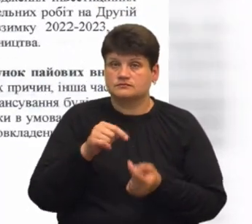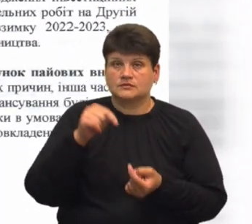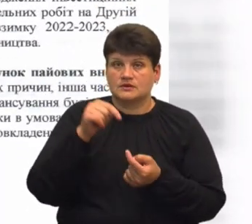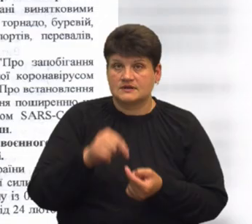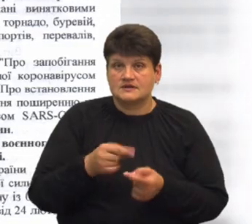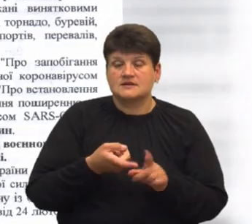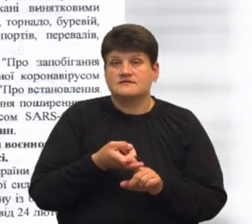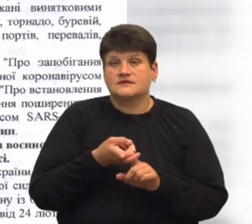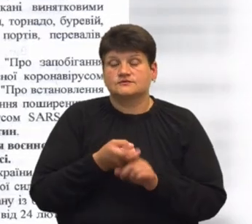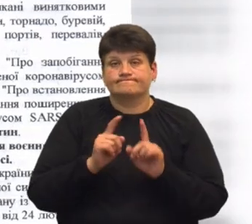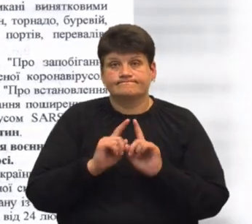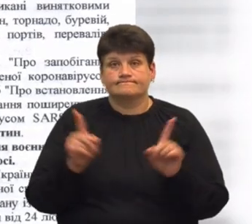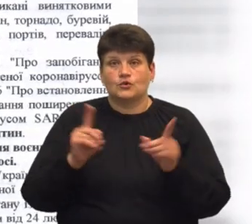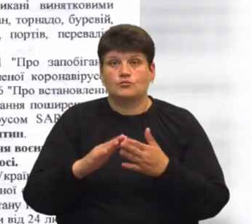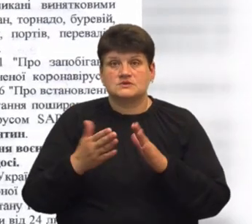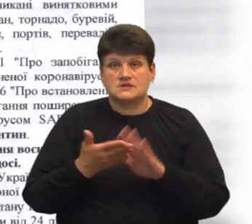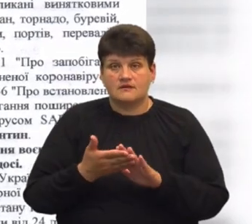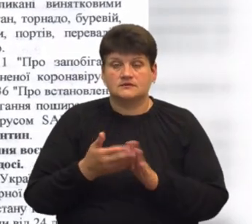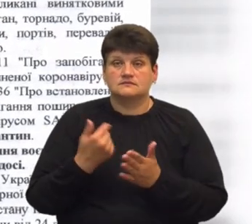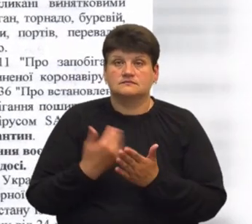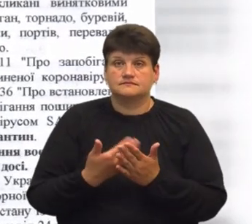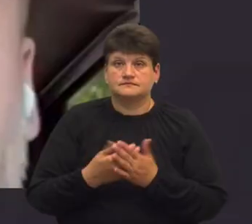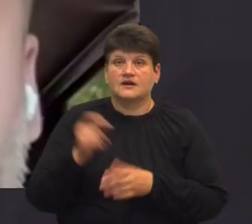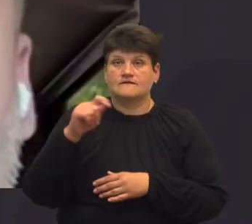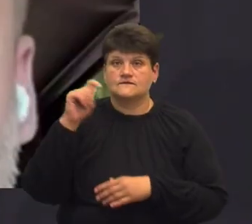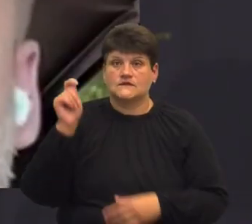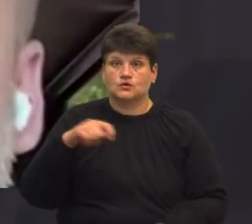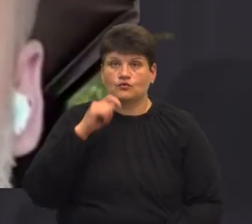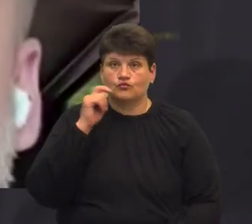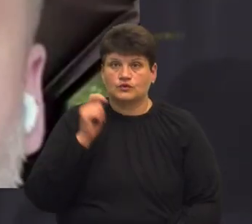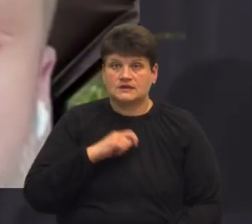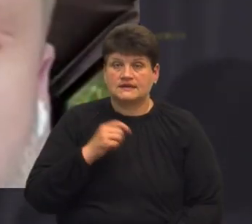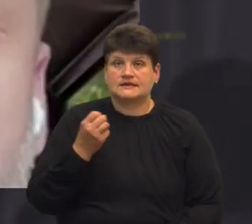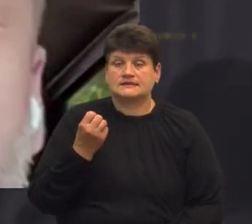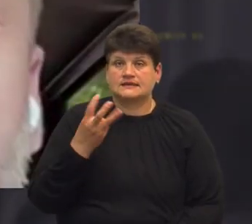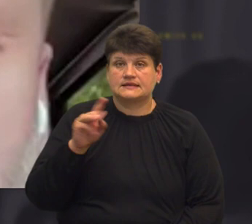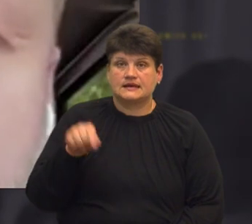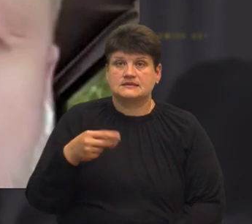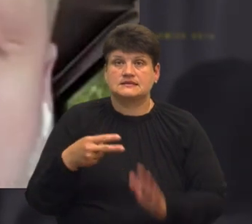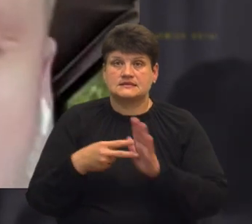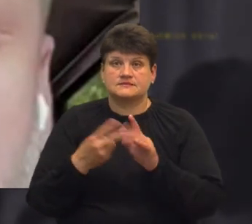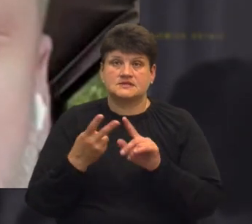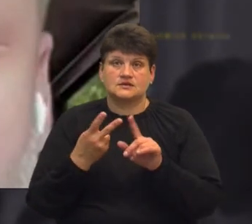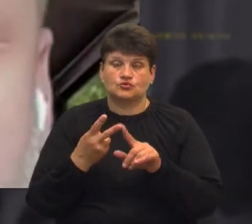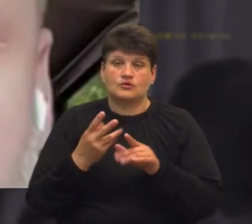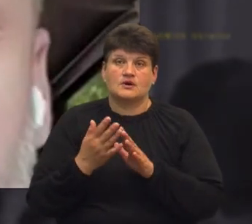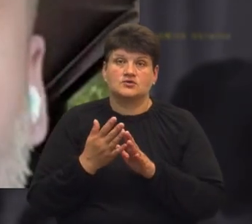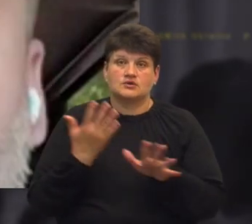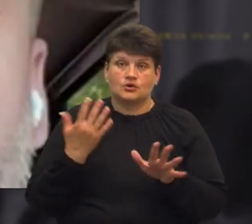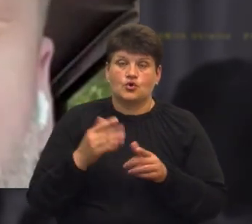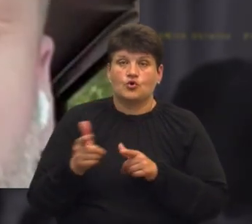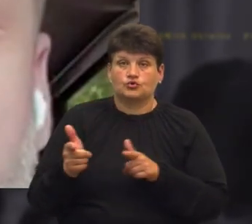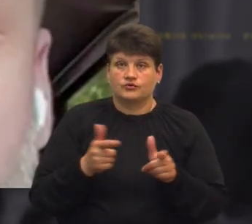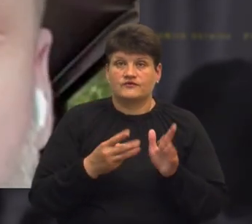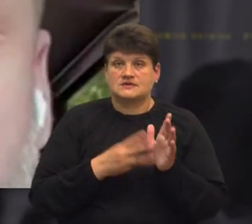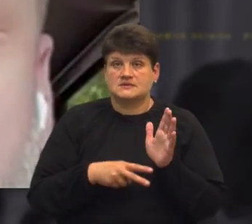-мажорні обставини, а саме війну в Україні. Тарнавського 7, це друга черга, готовність 87%. Там були